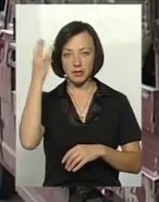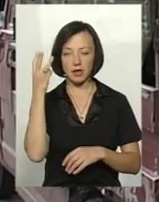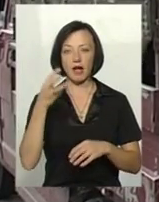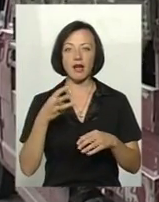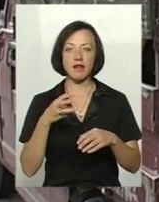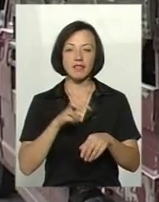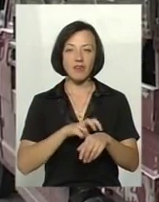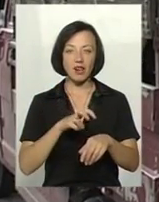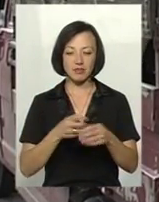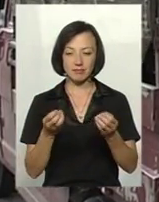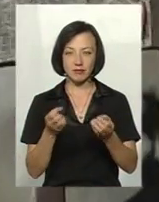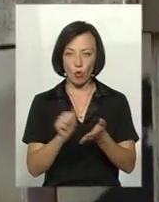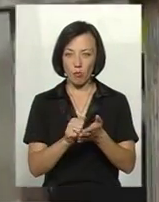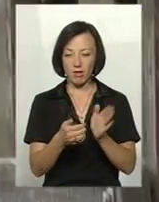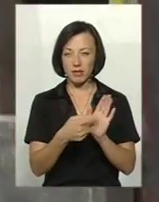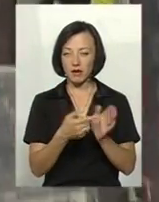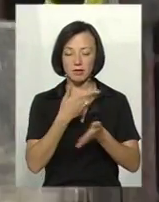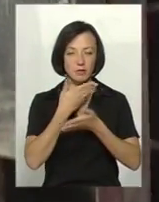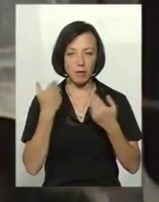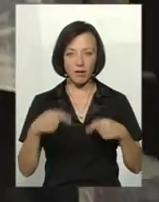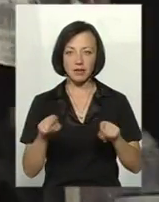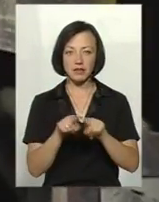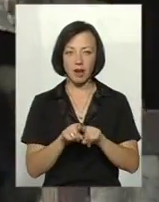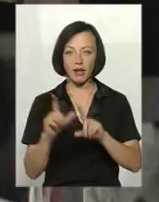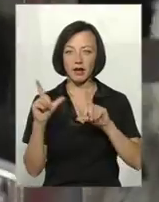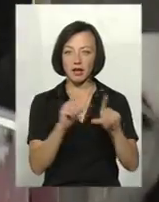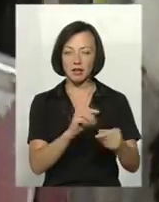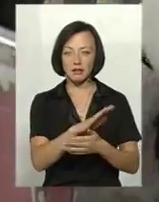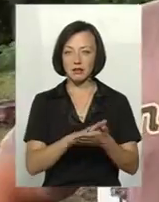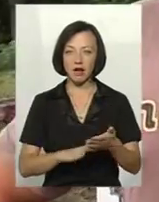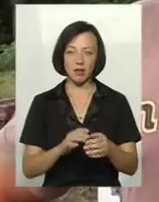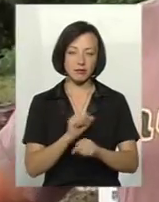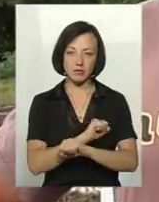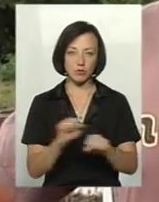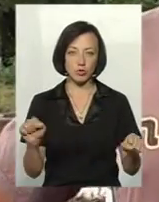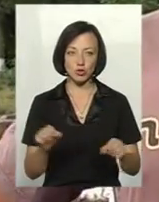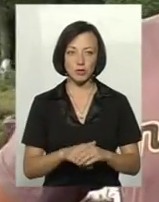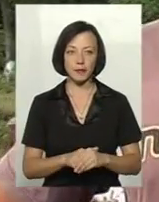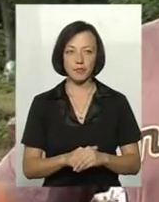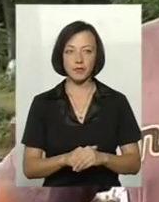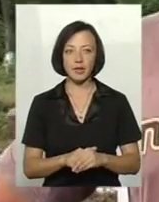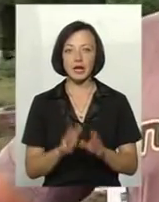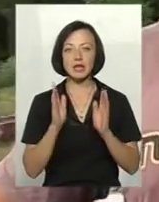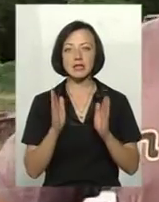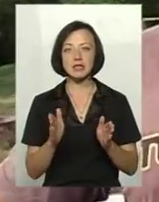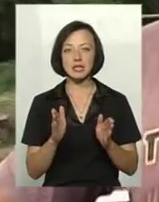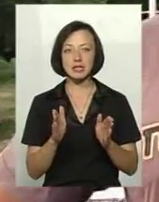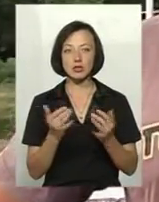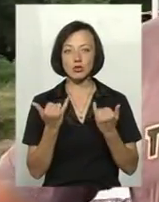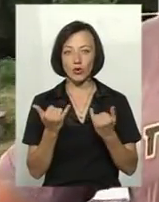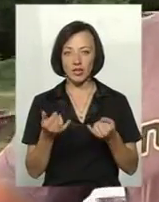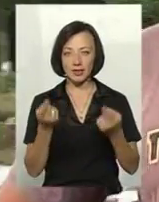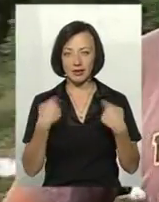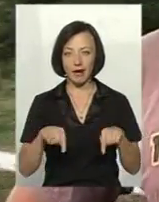свідоцтва на тварин, яких перевозить, він немає. Відтак їхати далі не може. Діло в тому, що їх тільки сьогодні